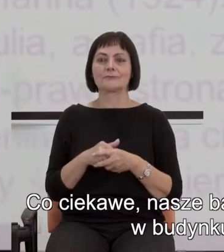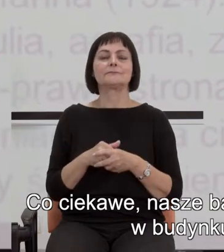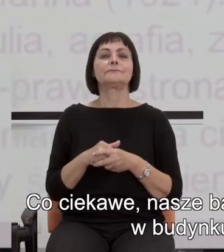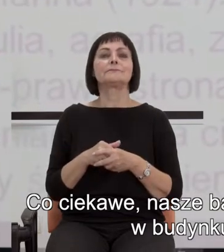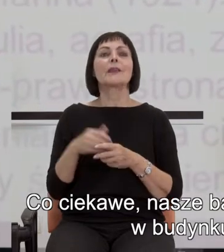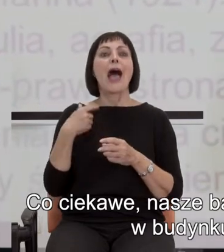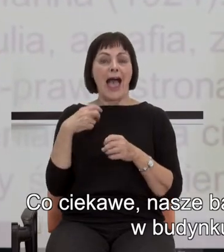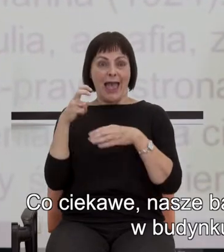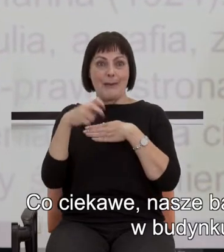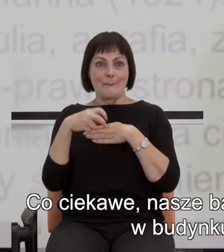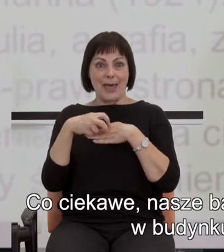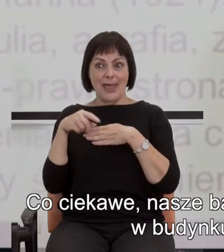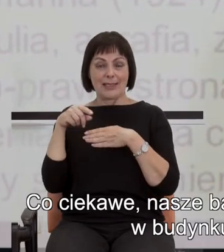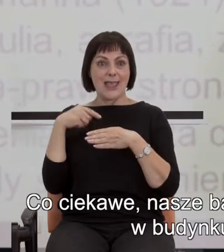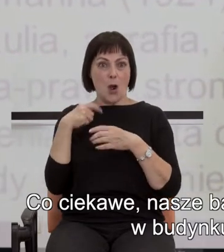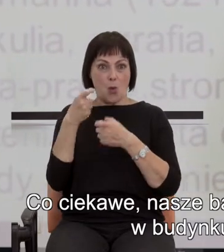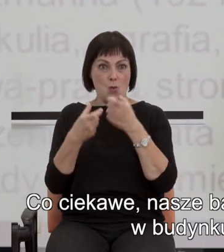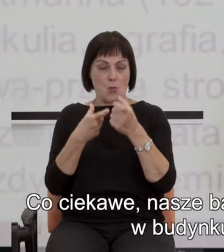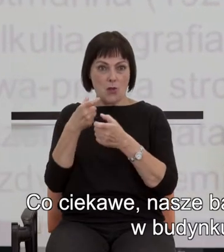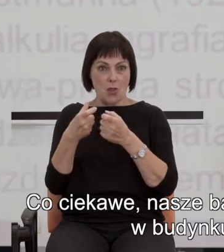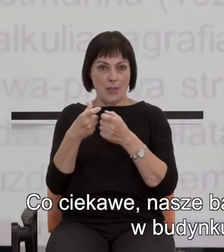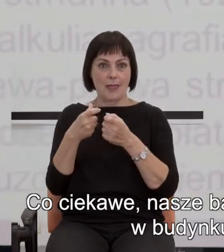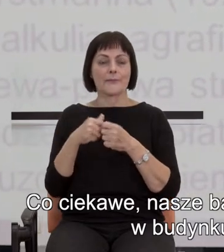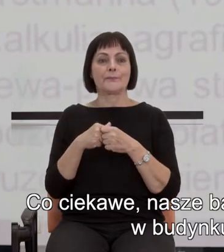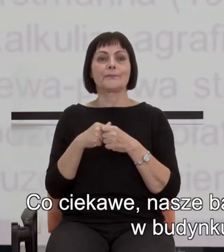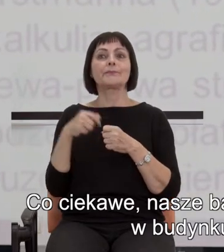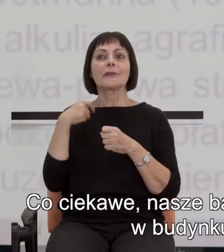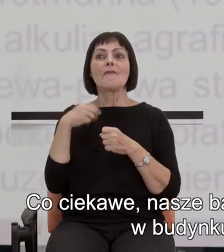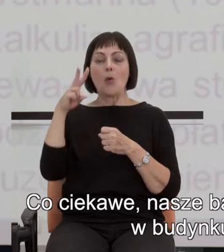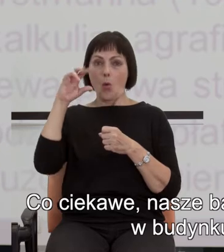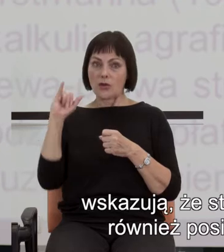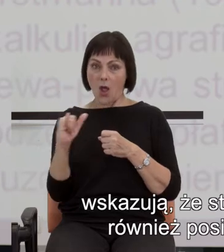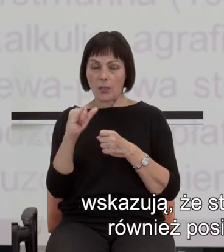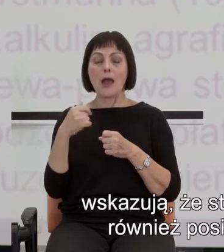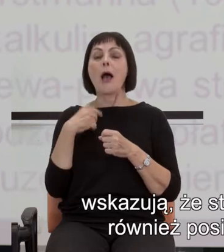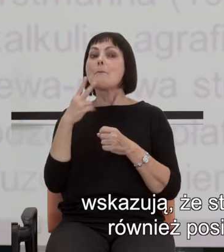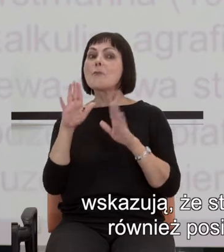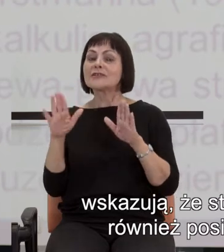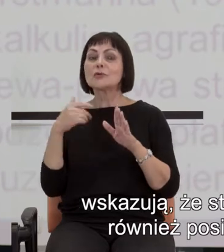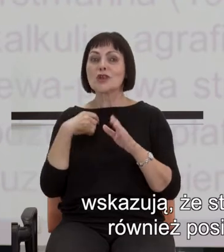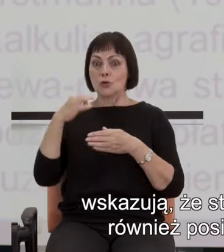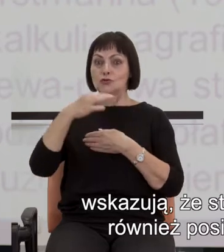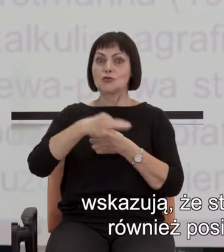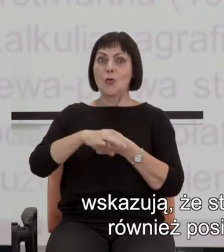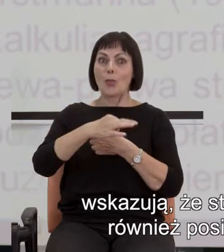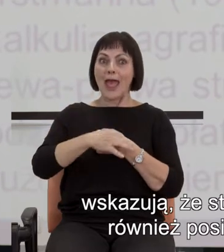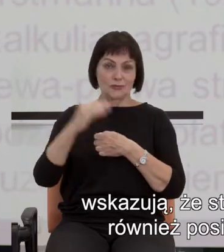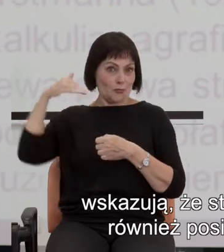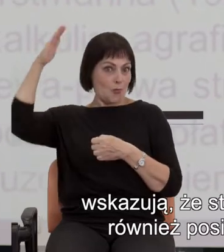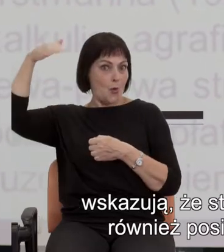przeprowadzone zresztą w budynku obok, na wielkiej sali Auditorium Maximum, wskazują, że studenci, dorosłe osoby,